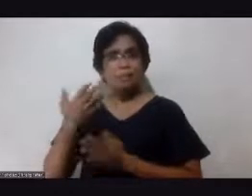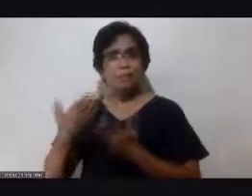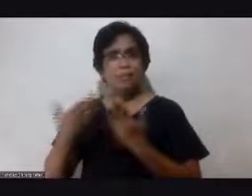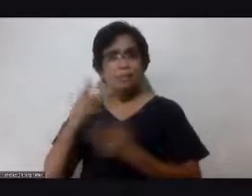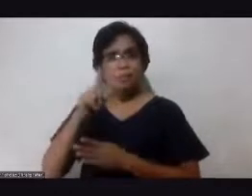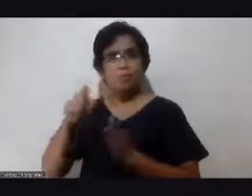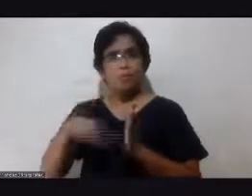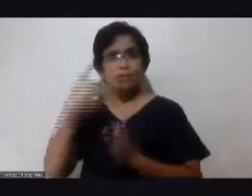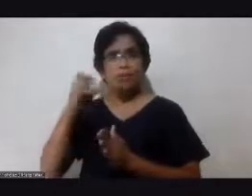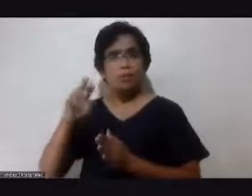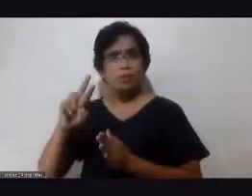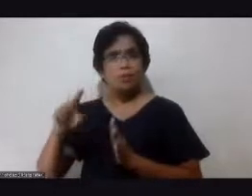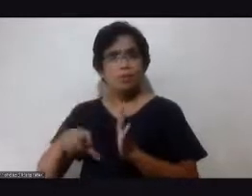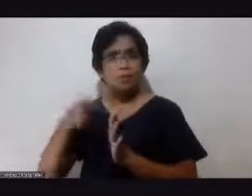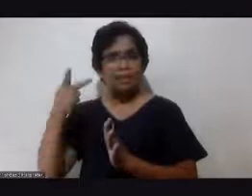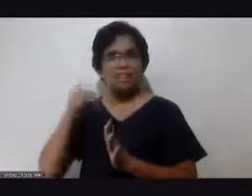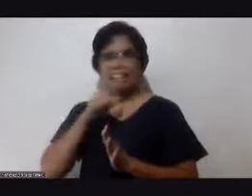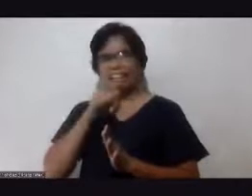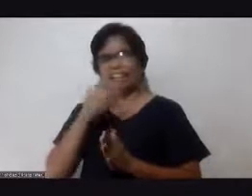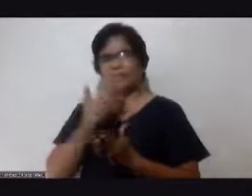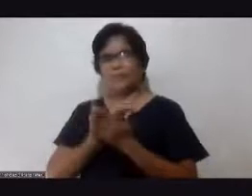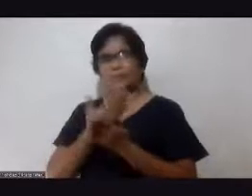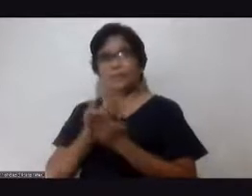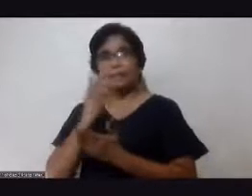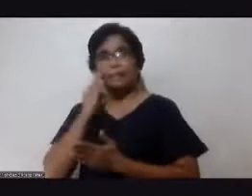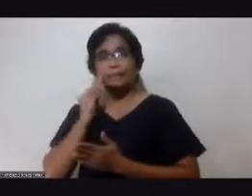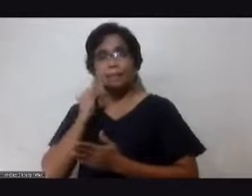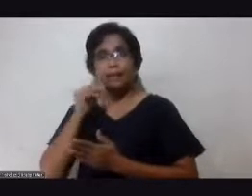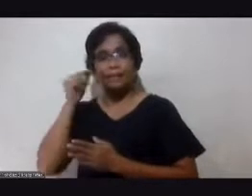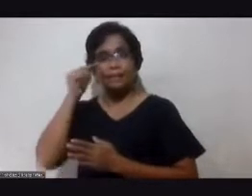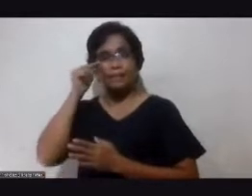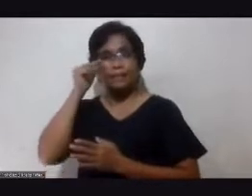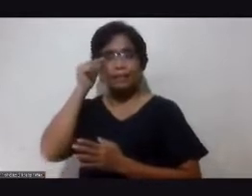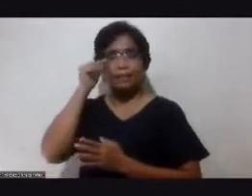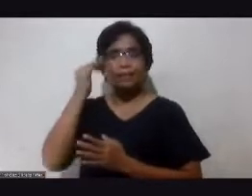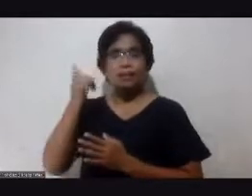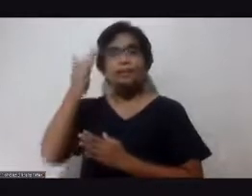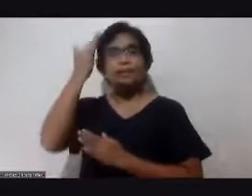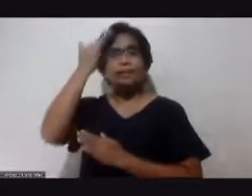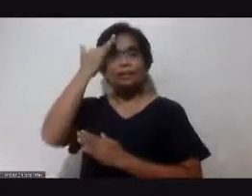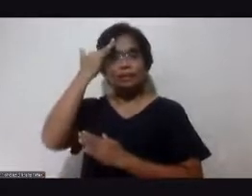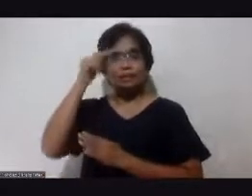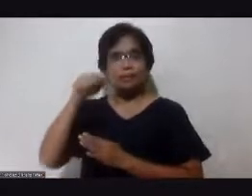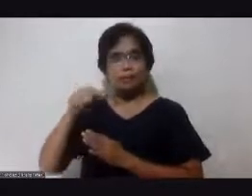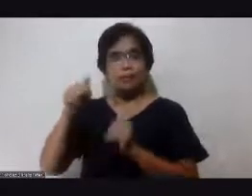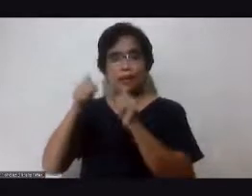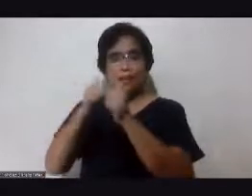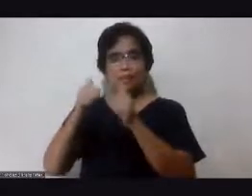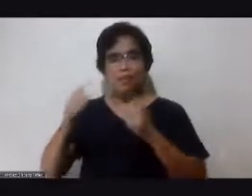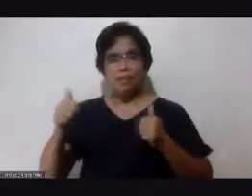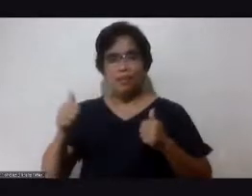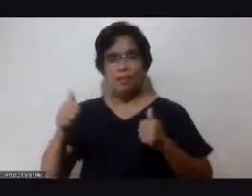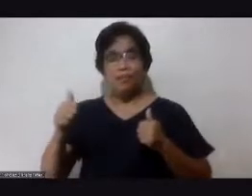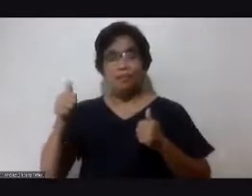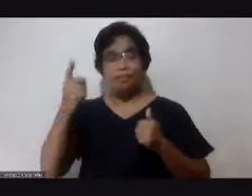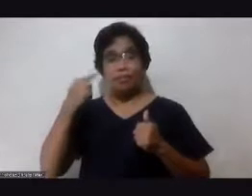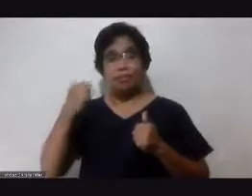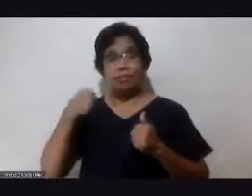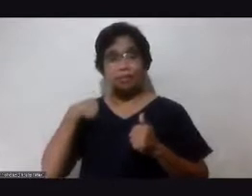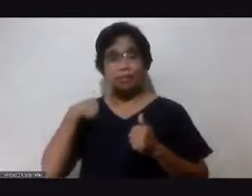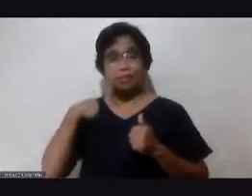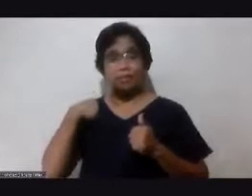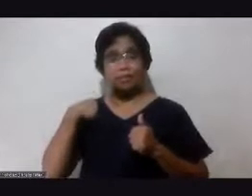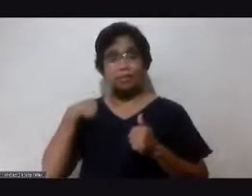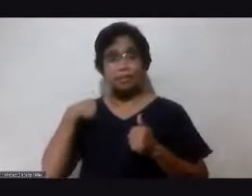masarap ranasin. At pwede, napag-alam ko na naiwasan ko. Okay? For me, yung nakaka